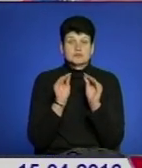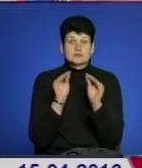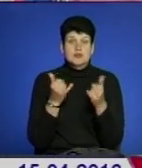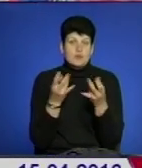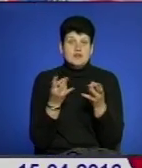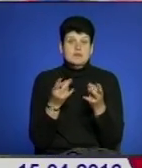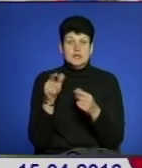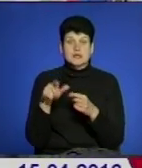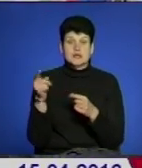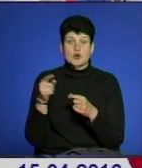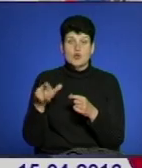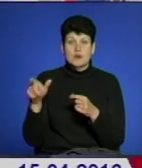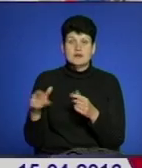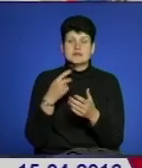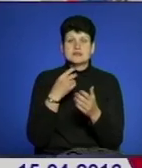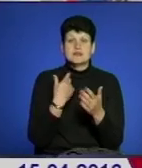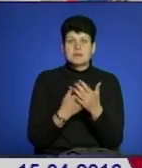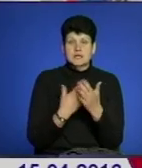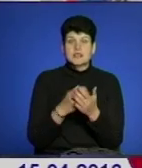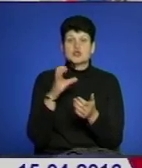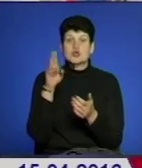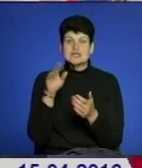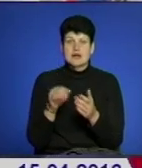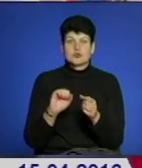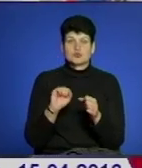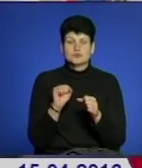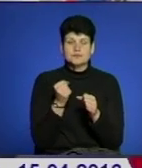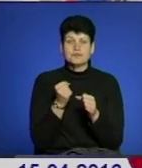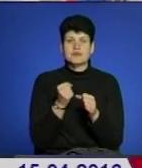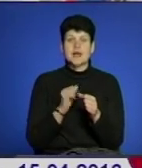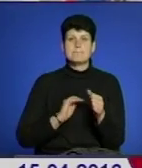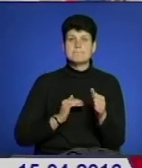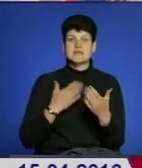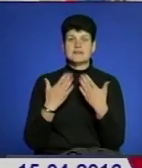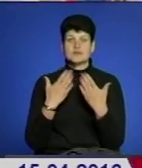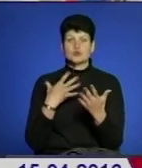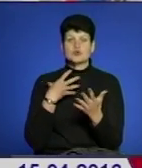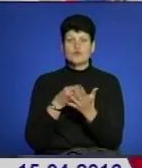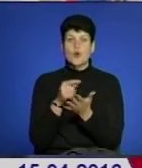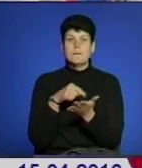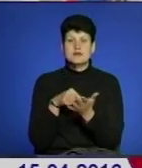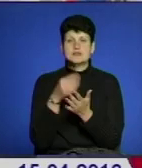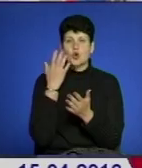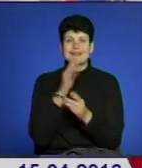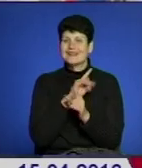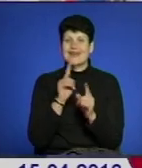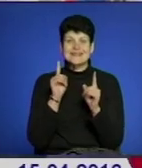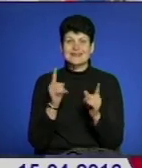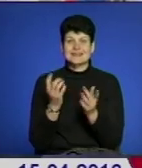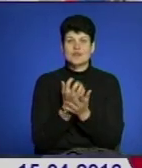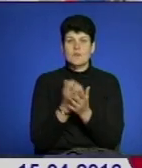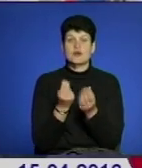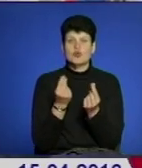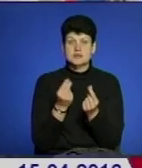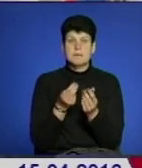тернополян. Це чудовий приклад соціального партнерства, це те, як бізнес відноситься до свого міста, коли не тільки заробляє кошти, а не тільки сплачує